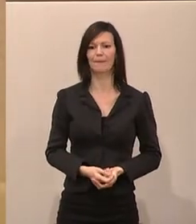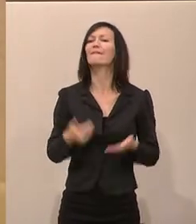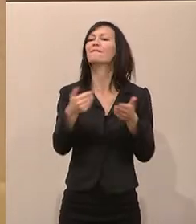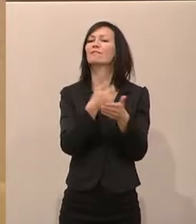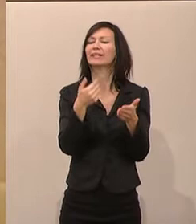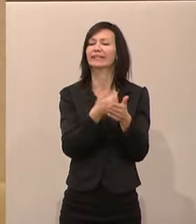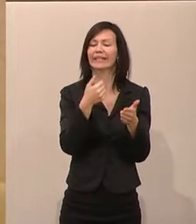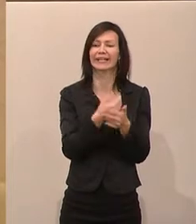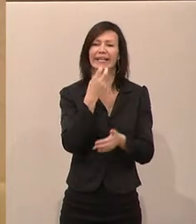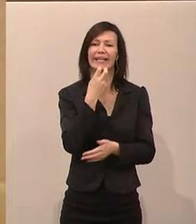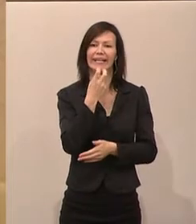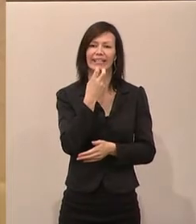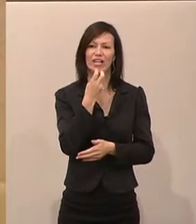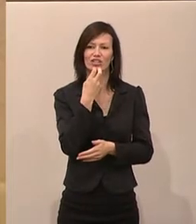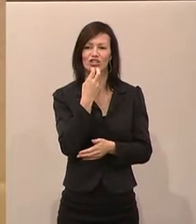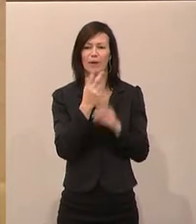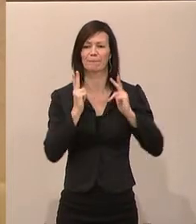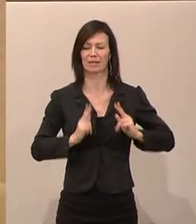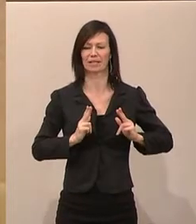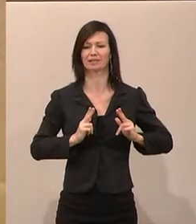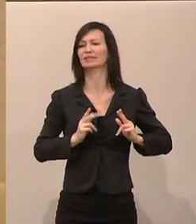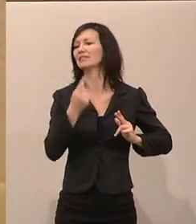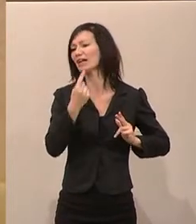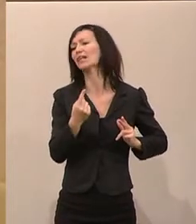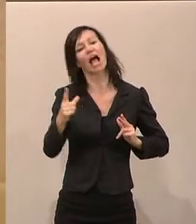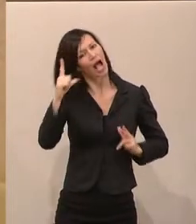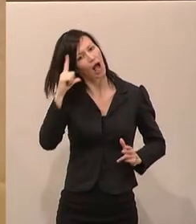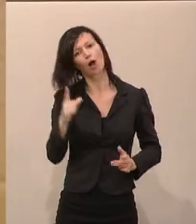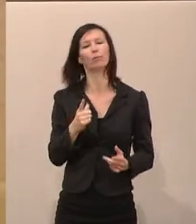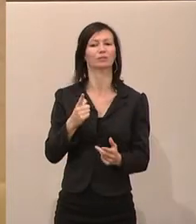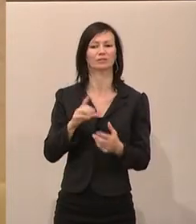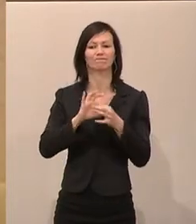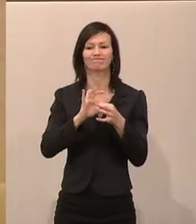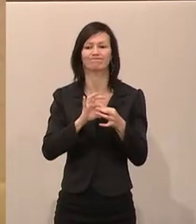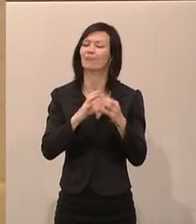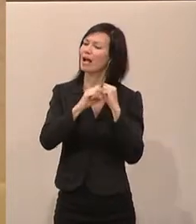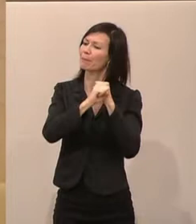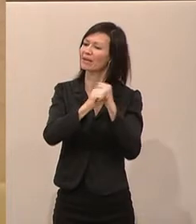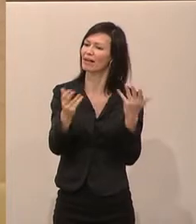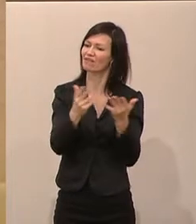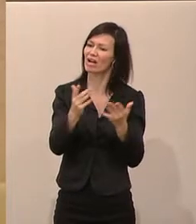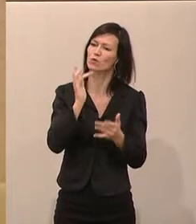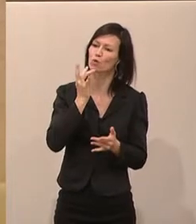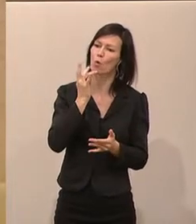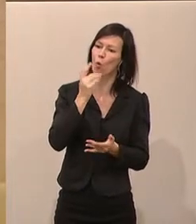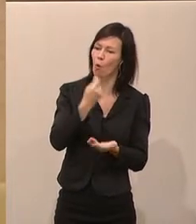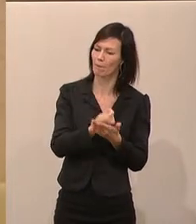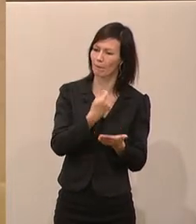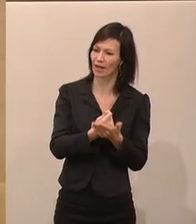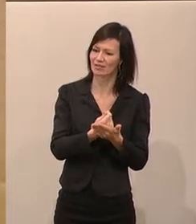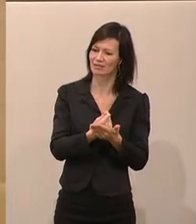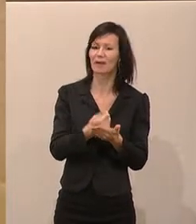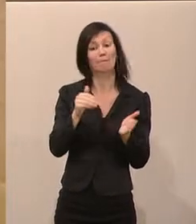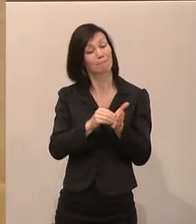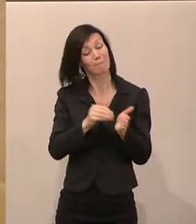Hauptparameter für unsere Emissionen der Ölpreis ist. Daraus folgt, dass nur mit einem Steuerumbau wir